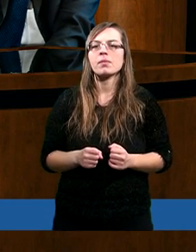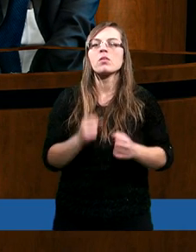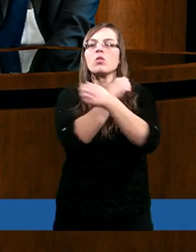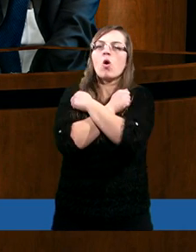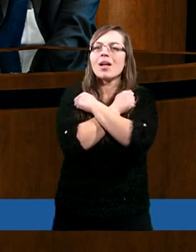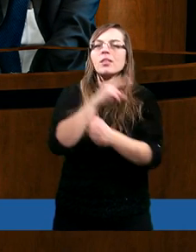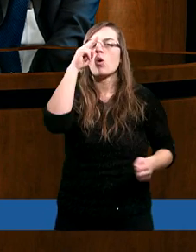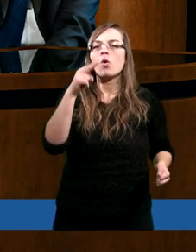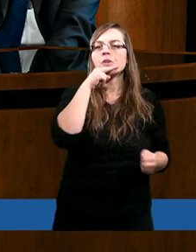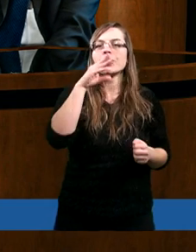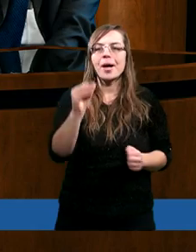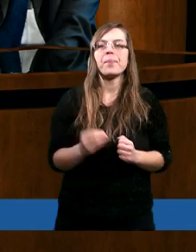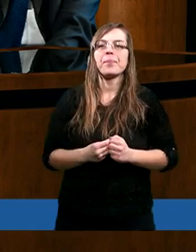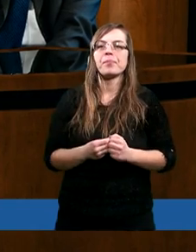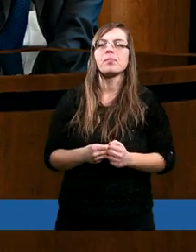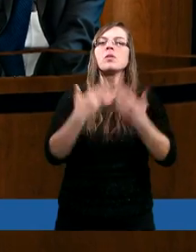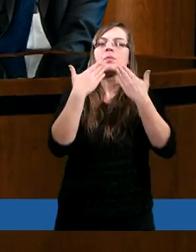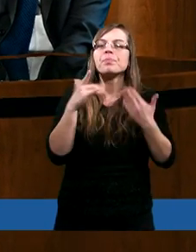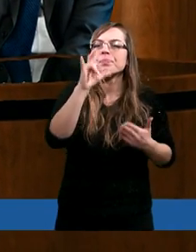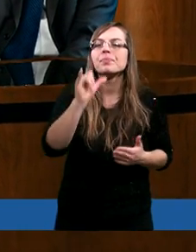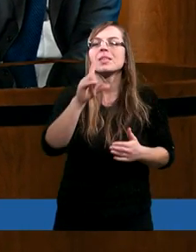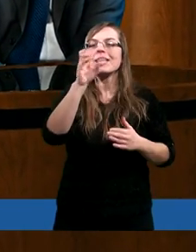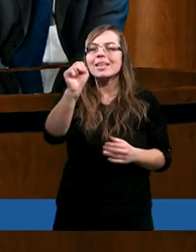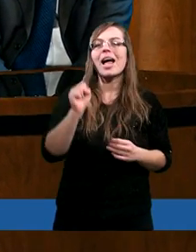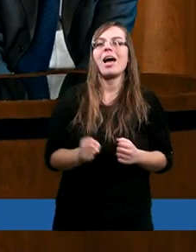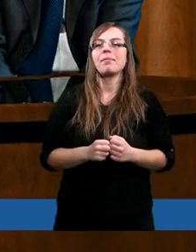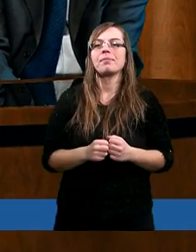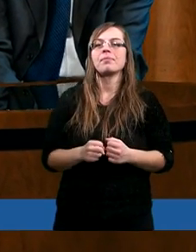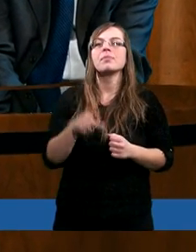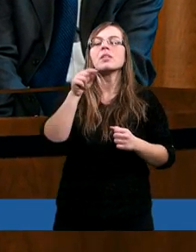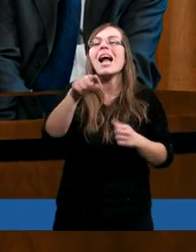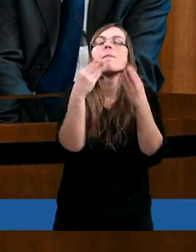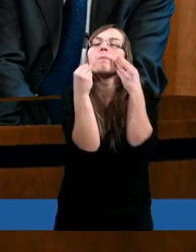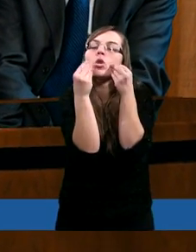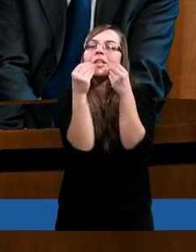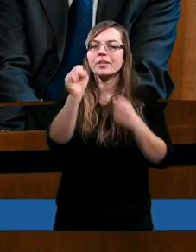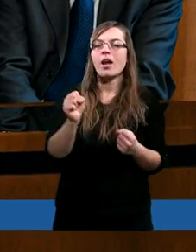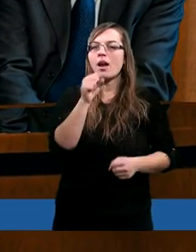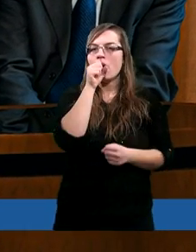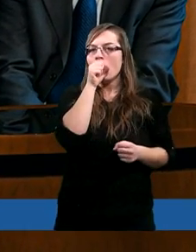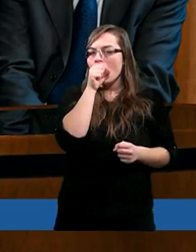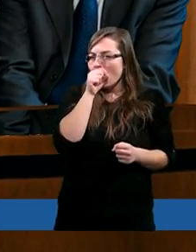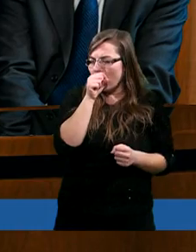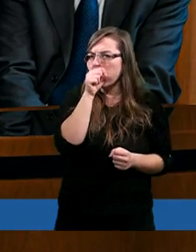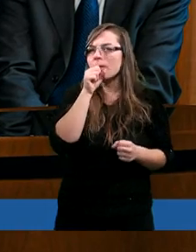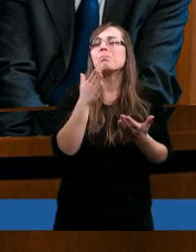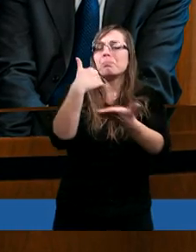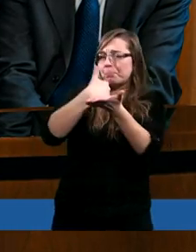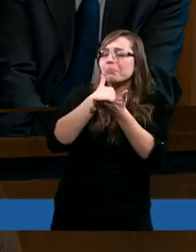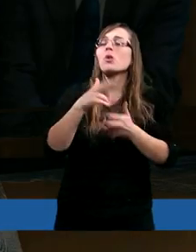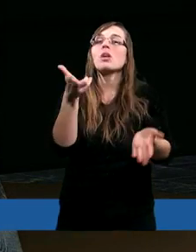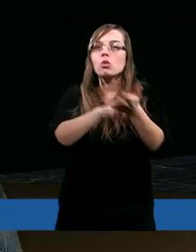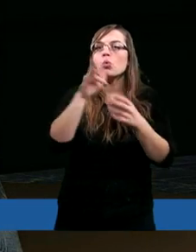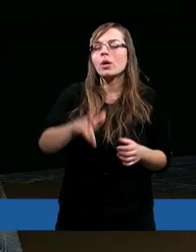Ukochane Ojcze, dziękujemy Ci za pocieszyciela, pomocnika, który